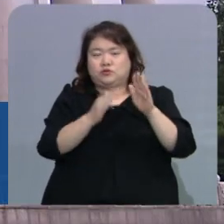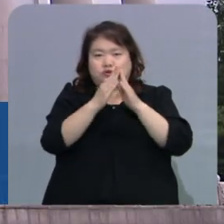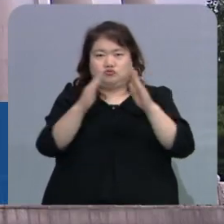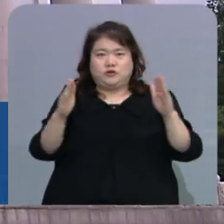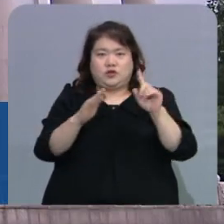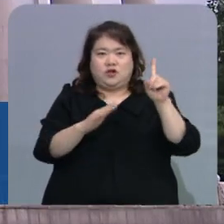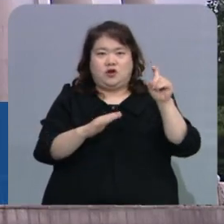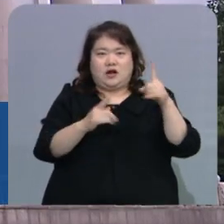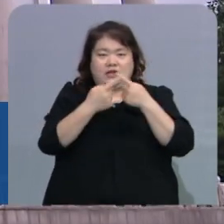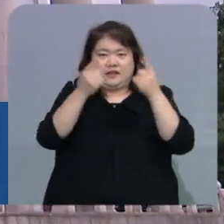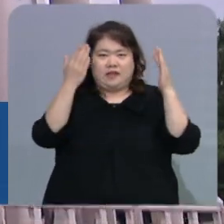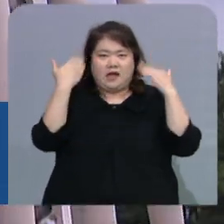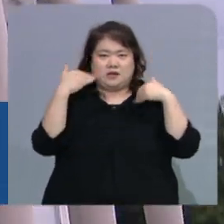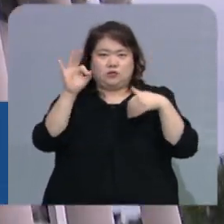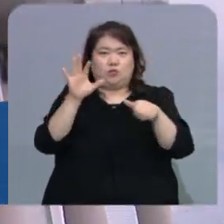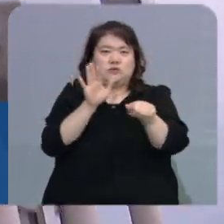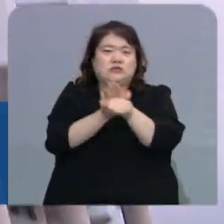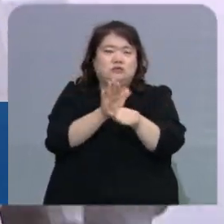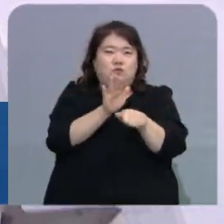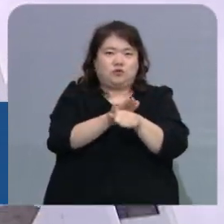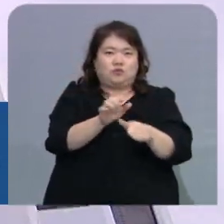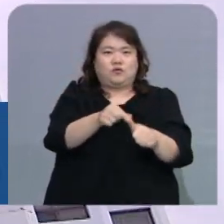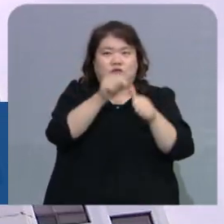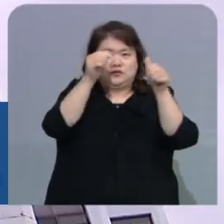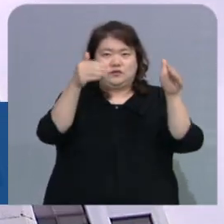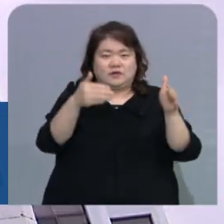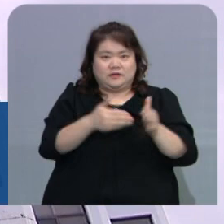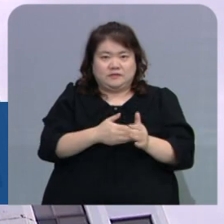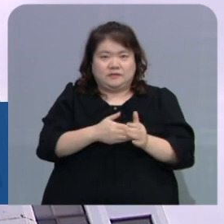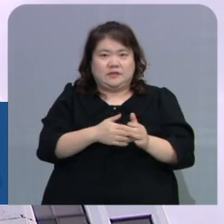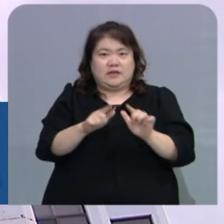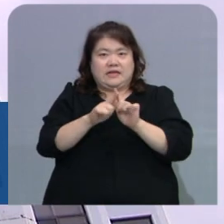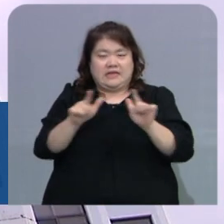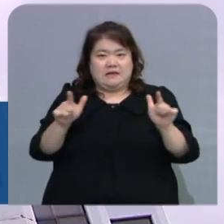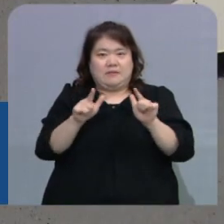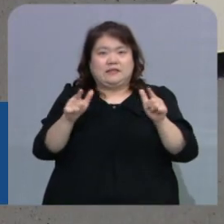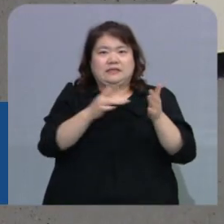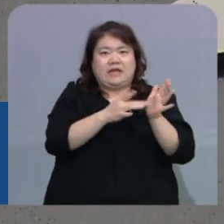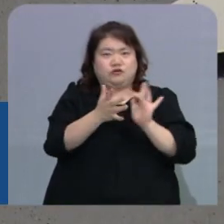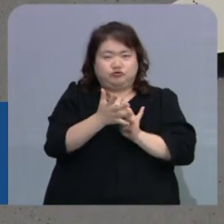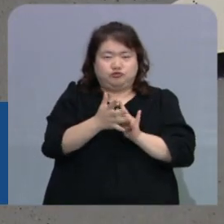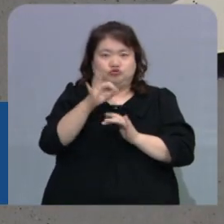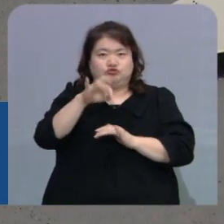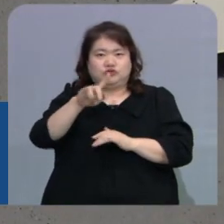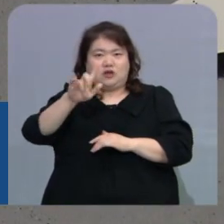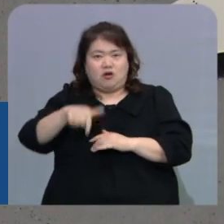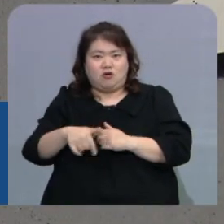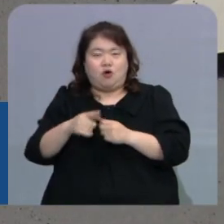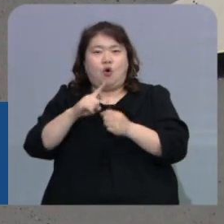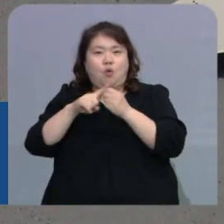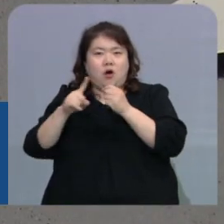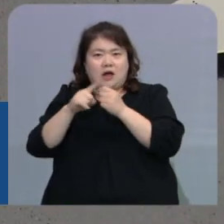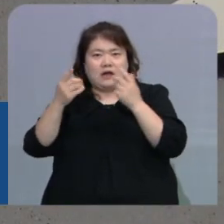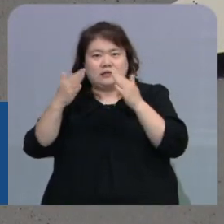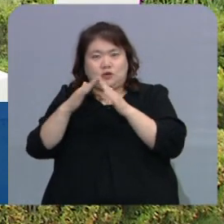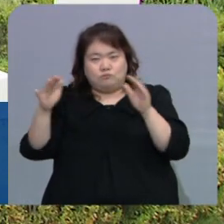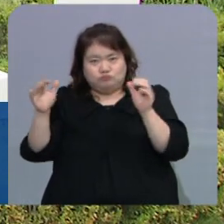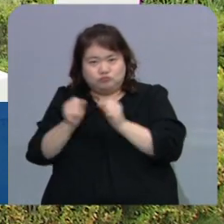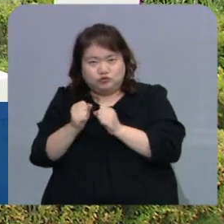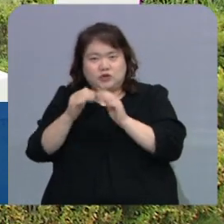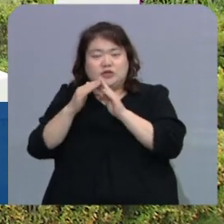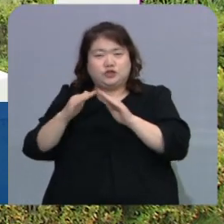11개 대학이 재정지원대학에 선정됐습니다. 일반 대는 예수대와 우석대, 원광대, 전북대,